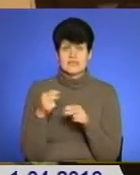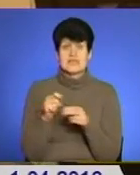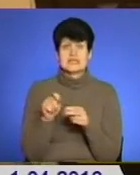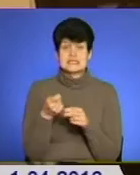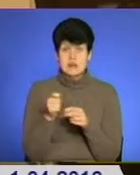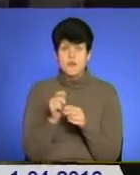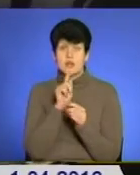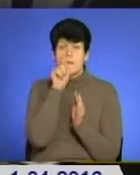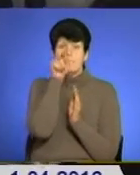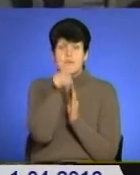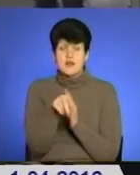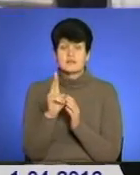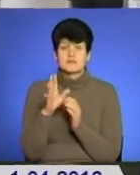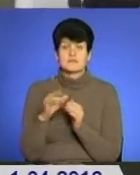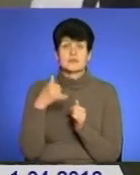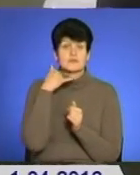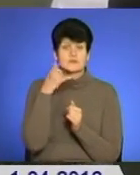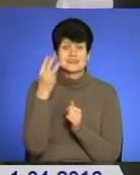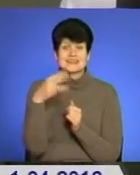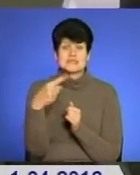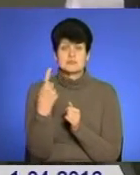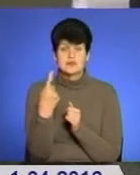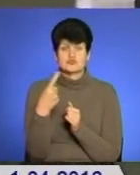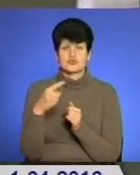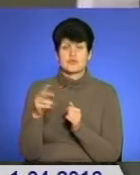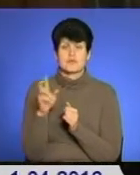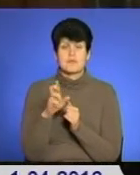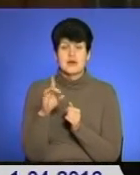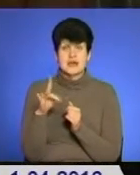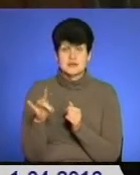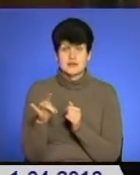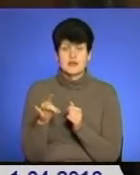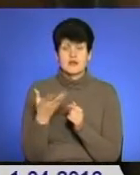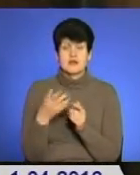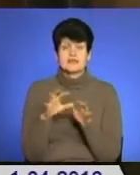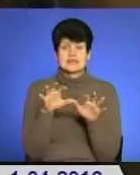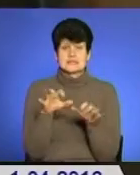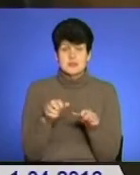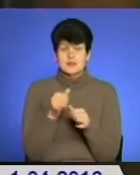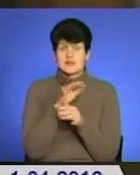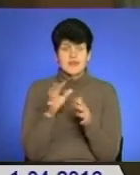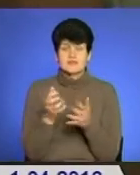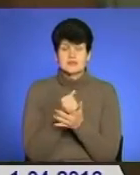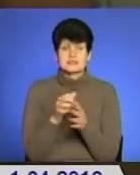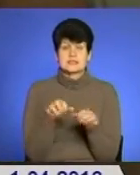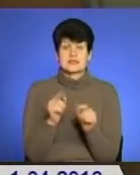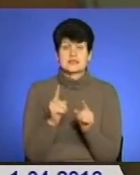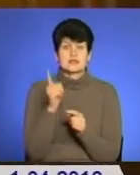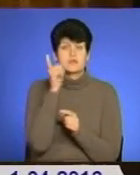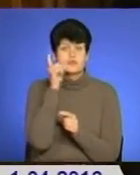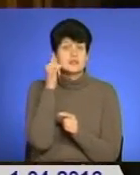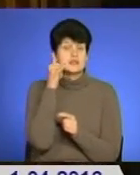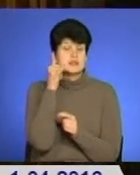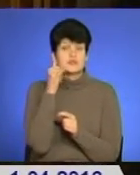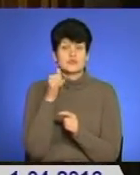проникла до квартири, звернувся 31 березня житель обласного центру. Проте забрати ціне майно злочинці не встигли. Прихопили лише мобільний телефон